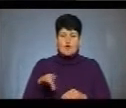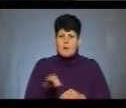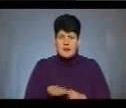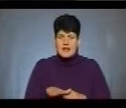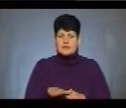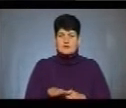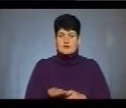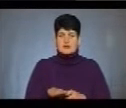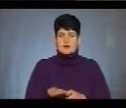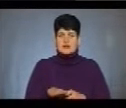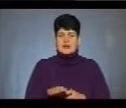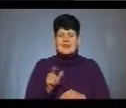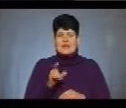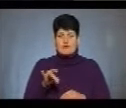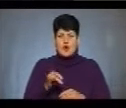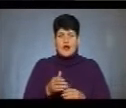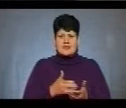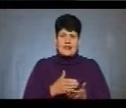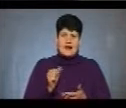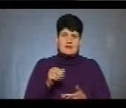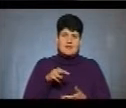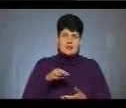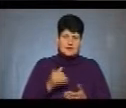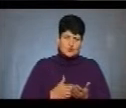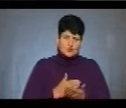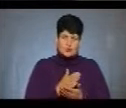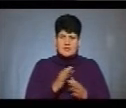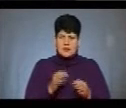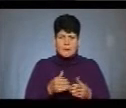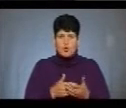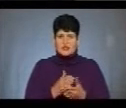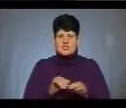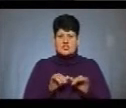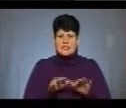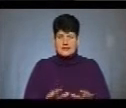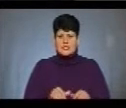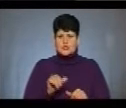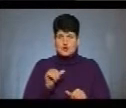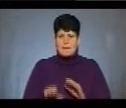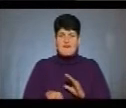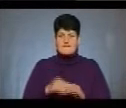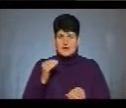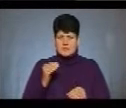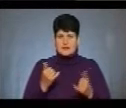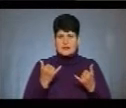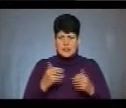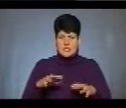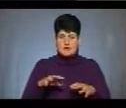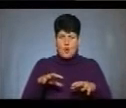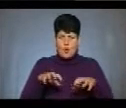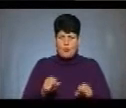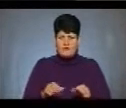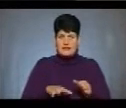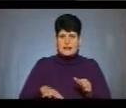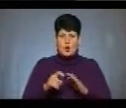євроатлантичного курсу, жодних політичних дій, зокрема виборів на нині окупованих територіях